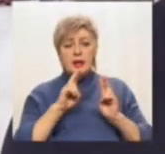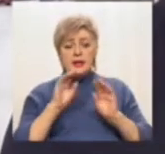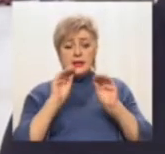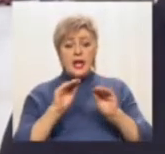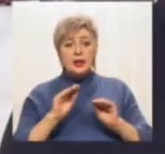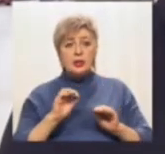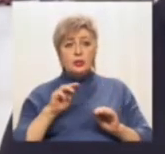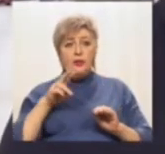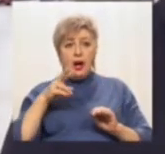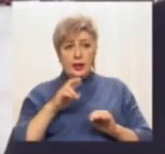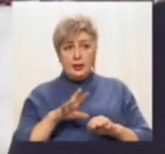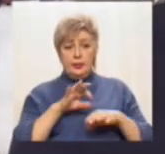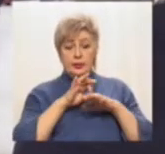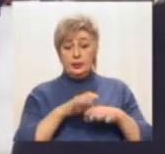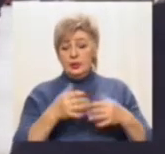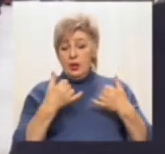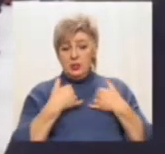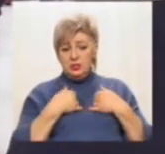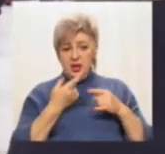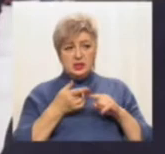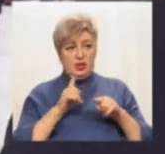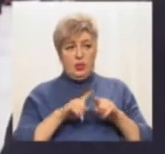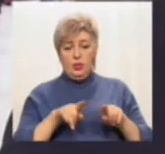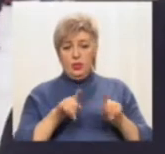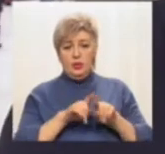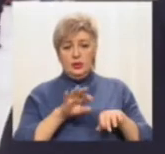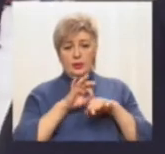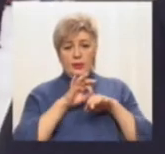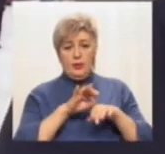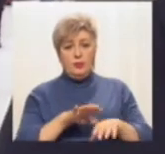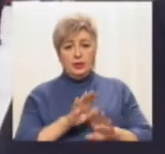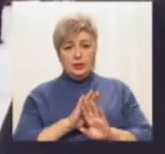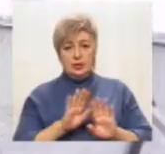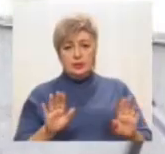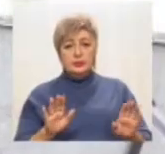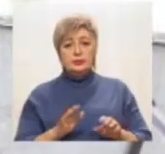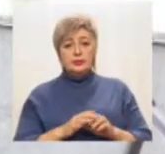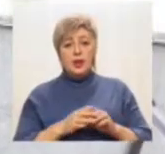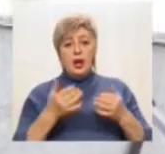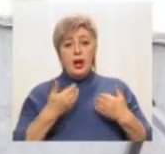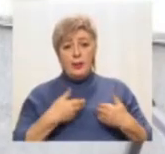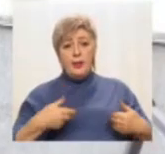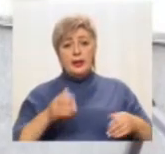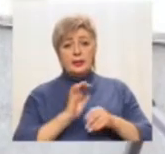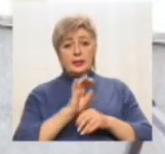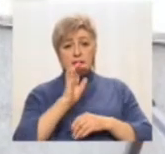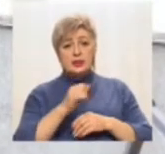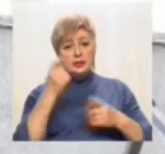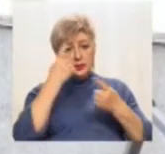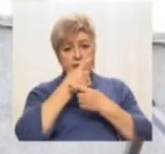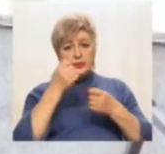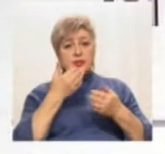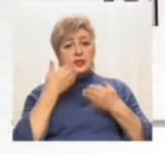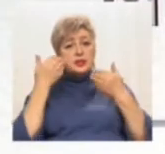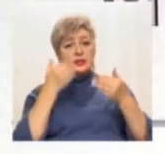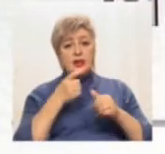Лише чули про нього. У нас його не проводили. Як такового анкетування у нас не проводилось. Ми надіслали інформаційний запит на ім